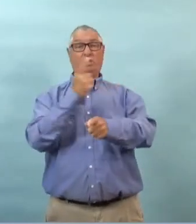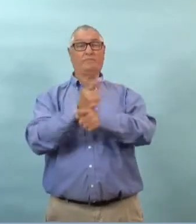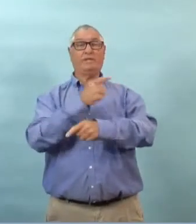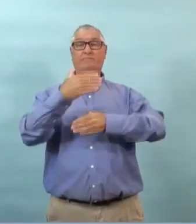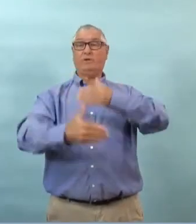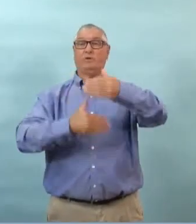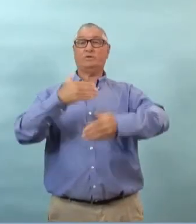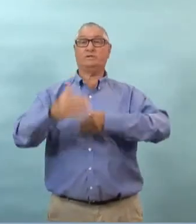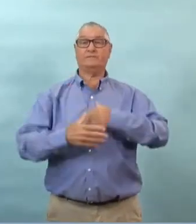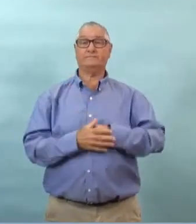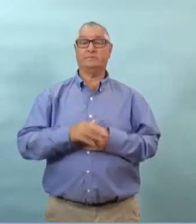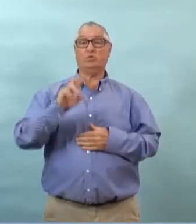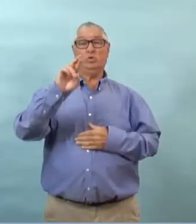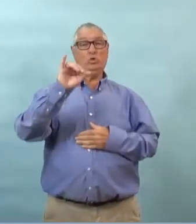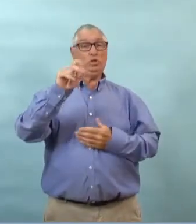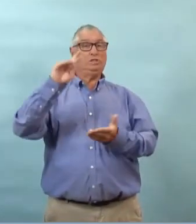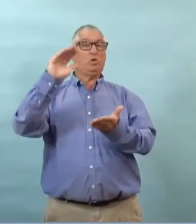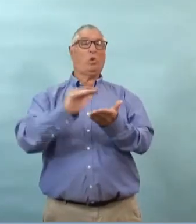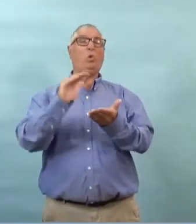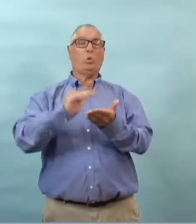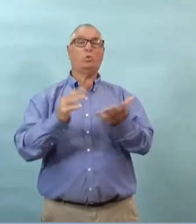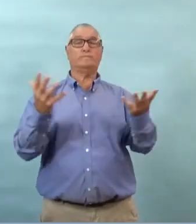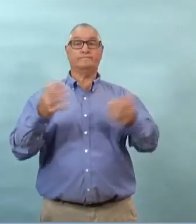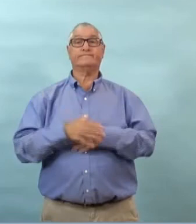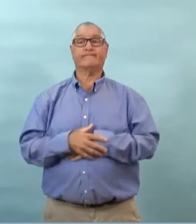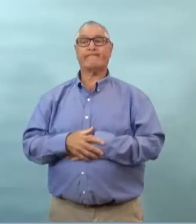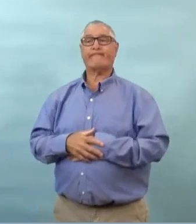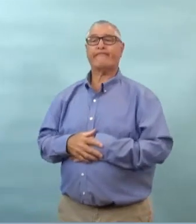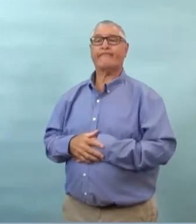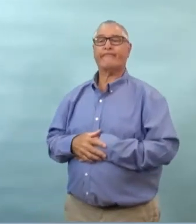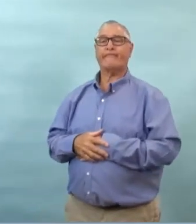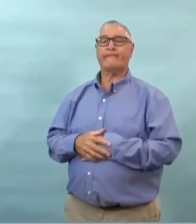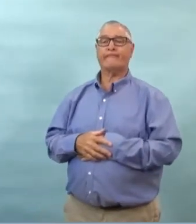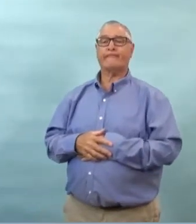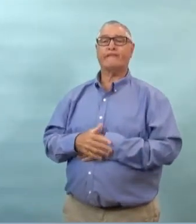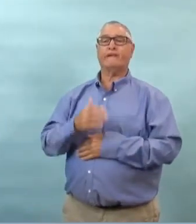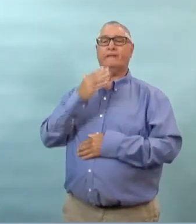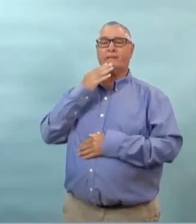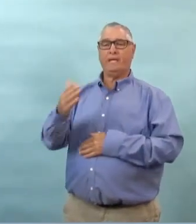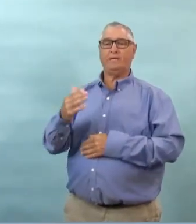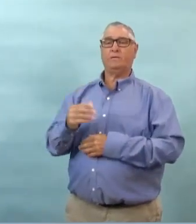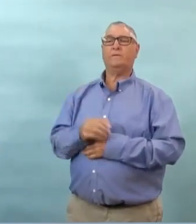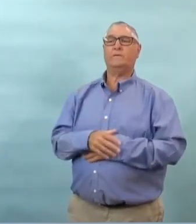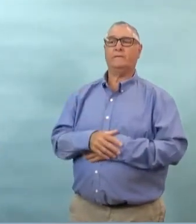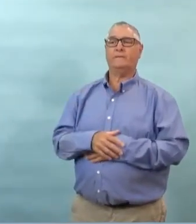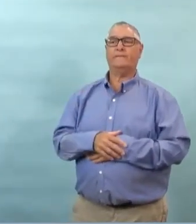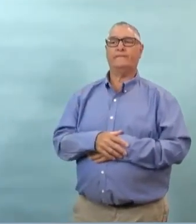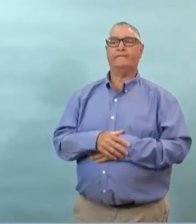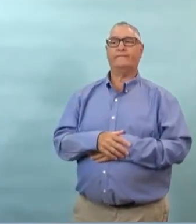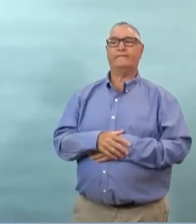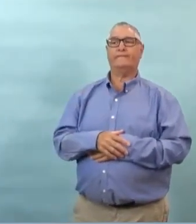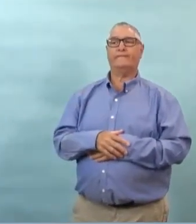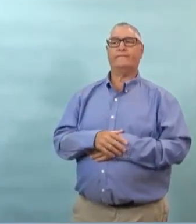faire à temps et le risque à ce point ci est assez faible merci